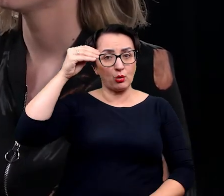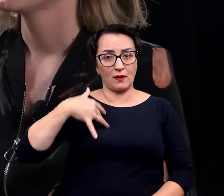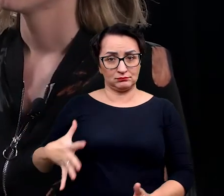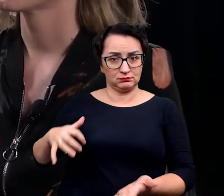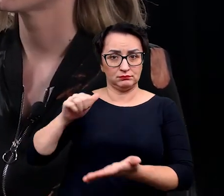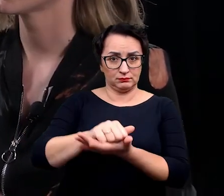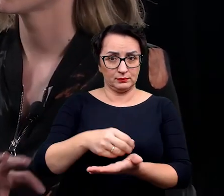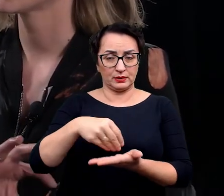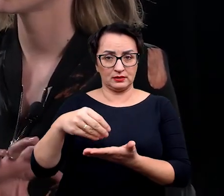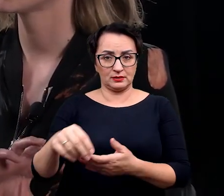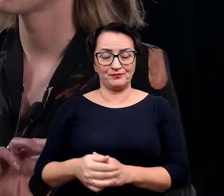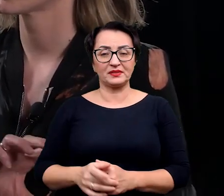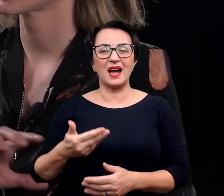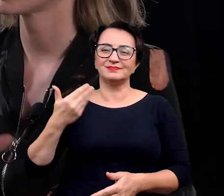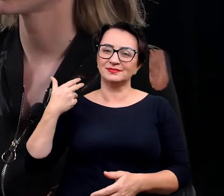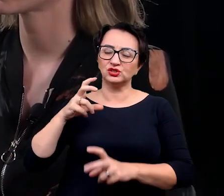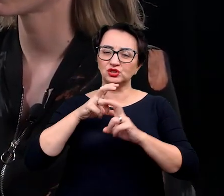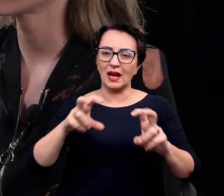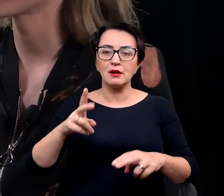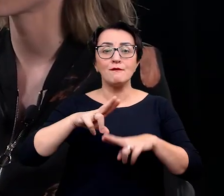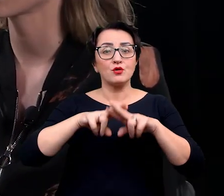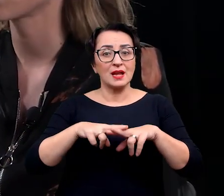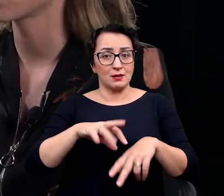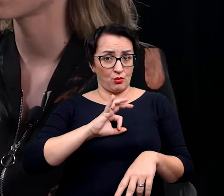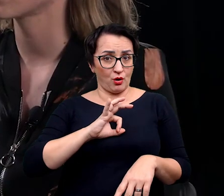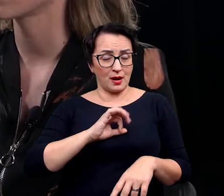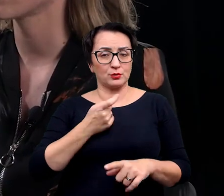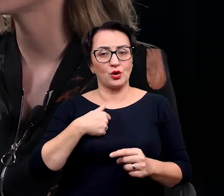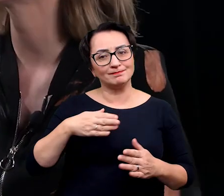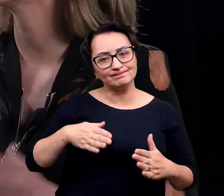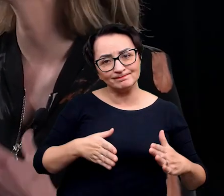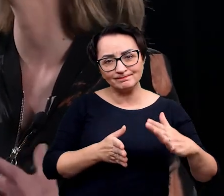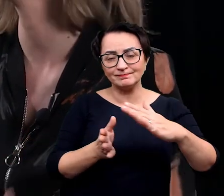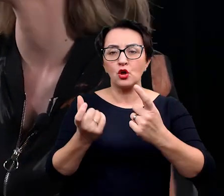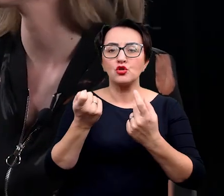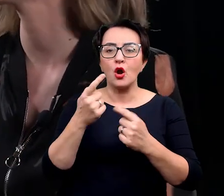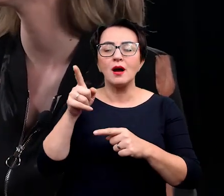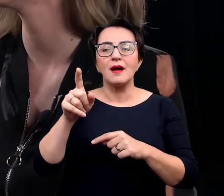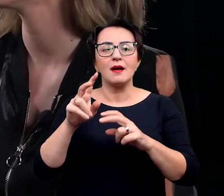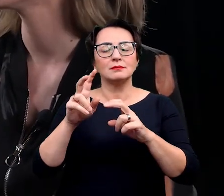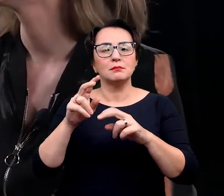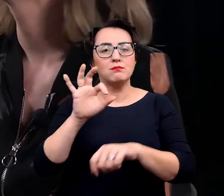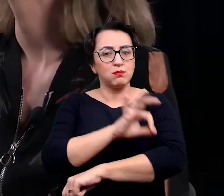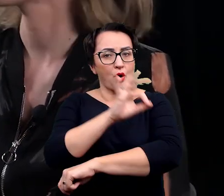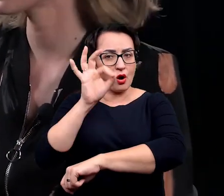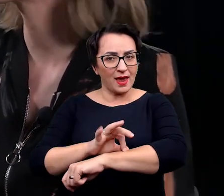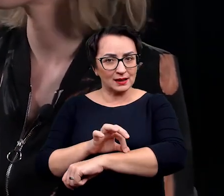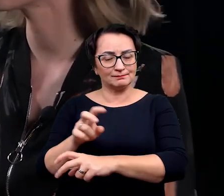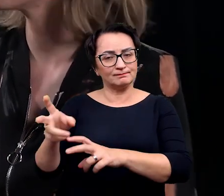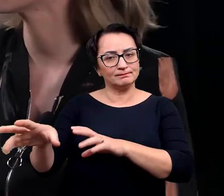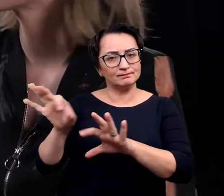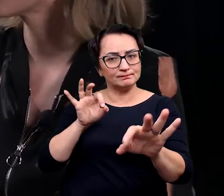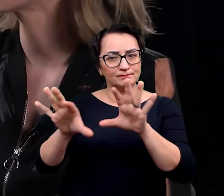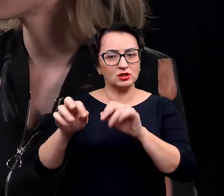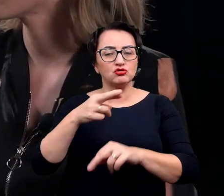czasu Fundacja zaliczyła taki skręt w kierunku wyciągania z tych projektów komercjalizacji rzeczy,